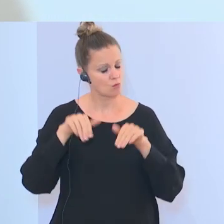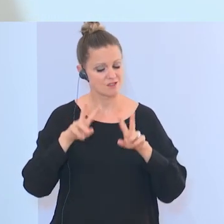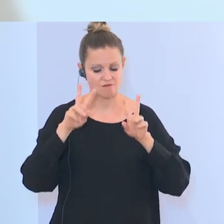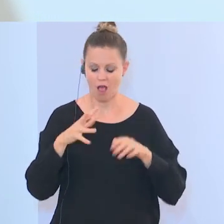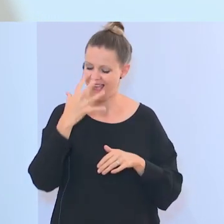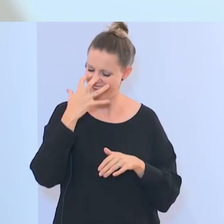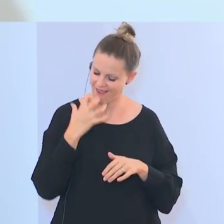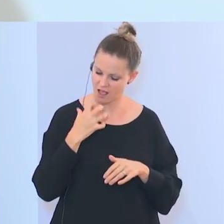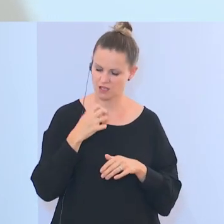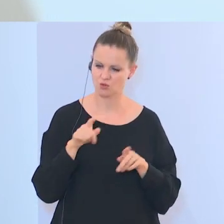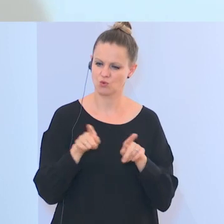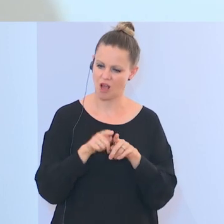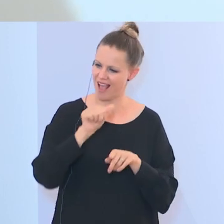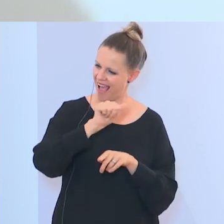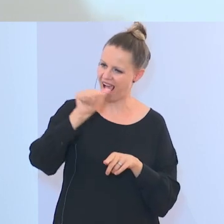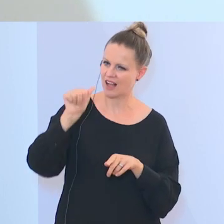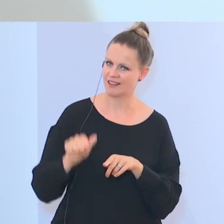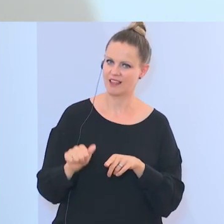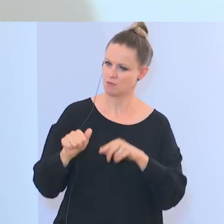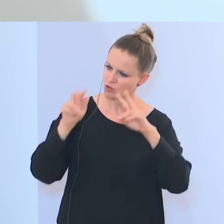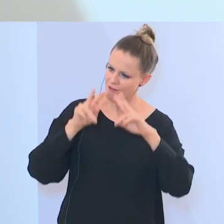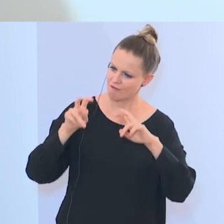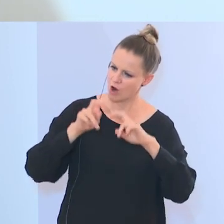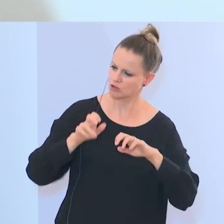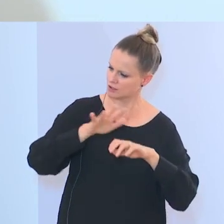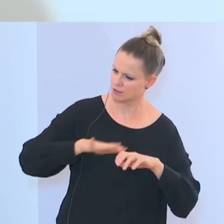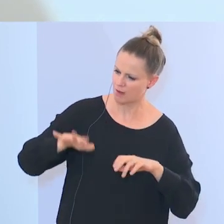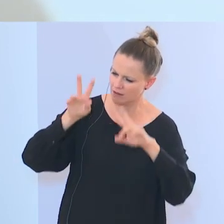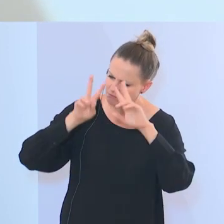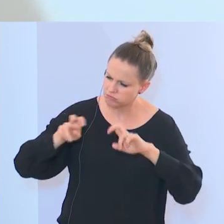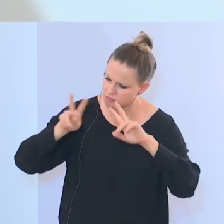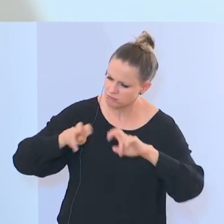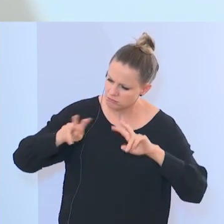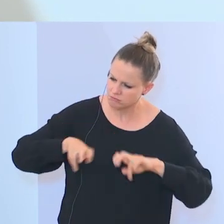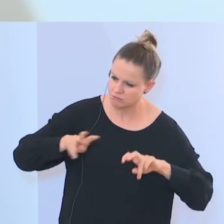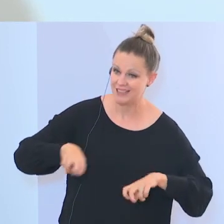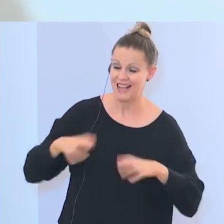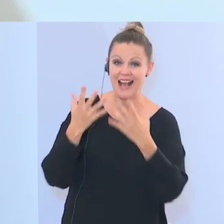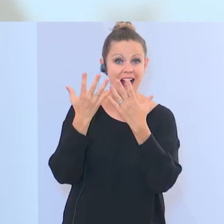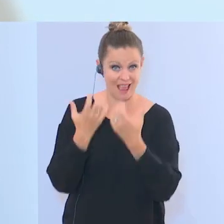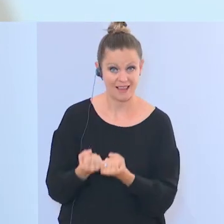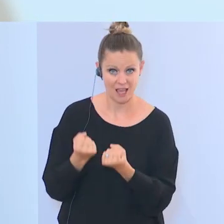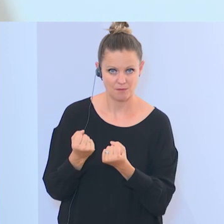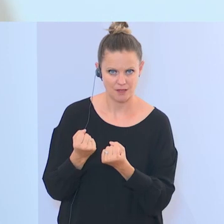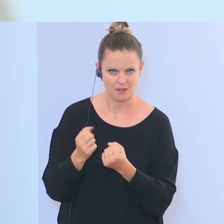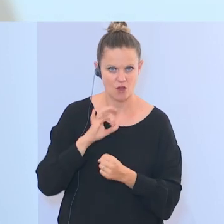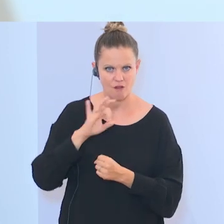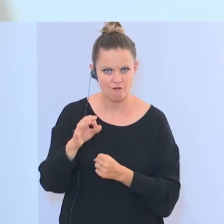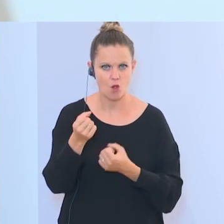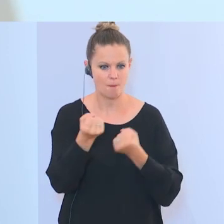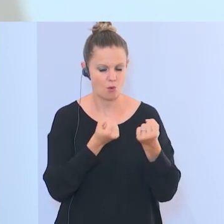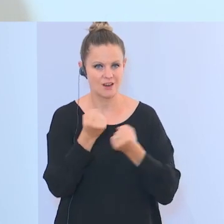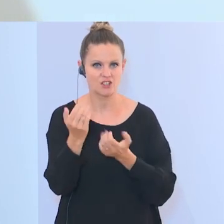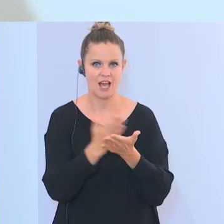und in akademischem Rahmen ansehen, um die Ergebnisse den politischen